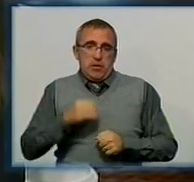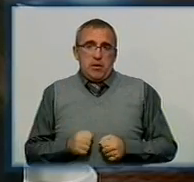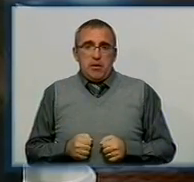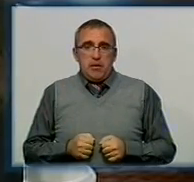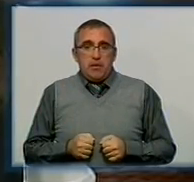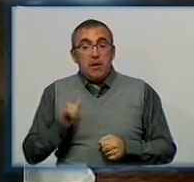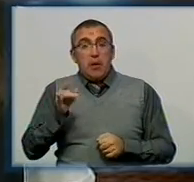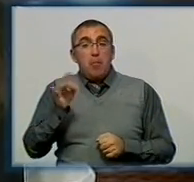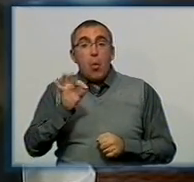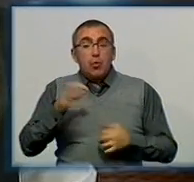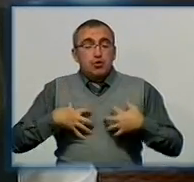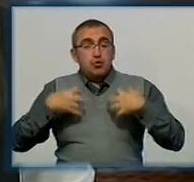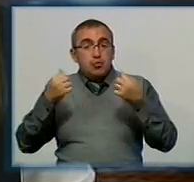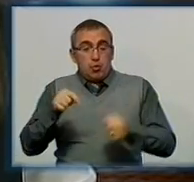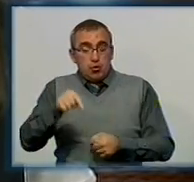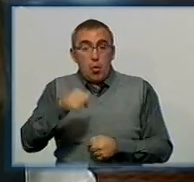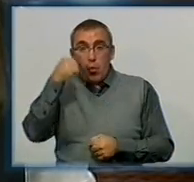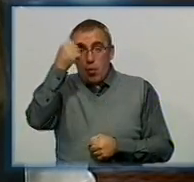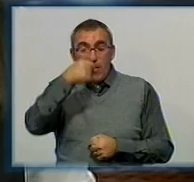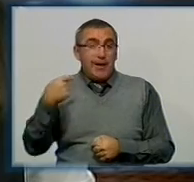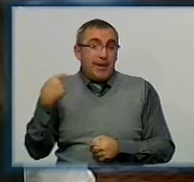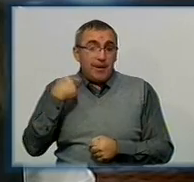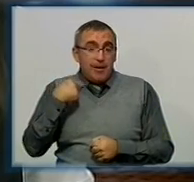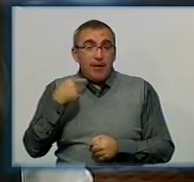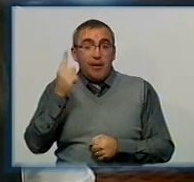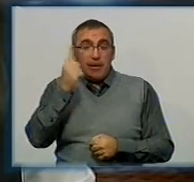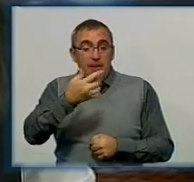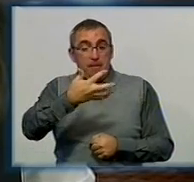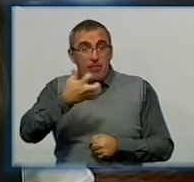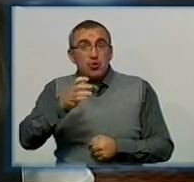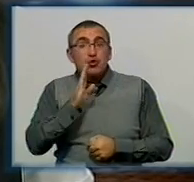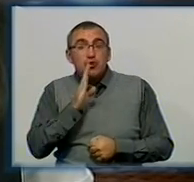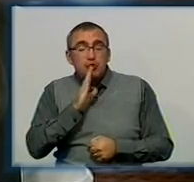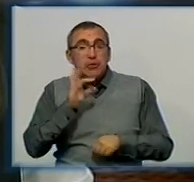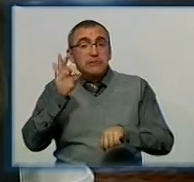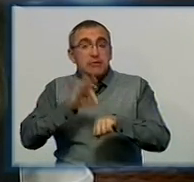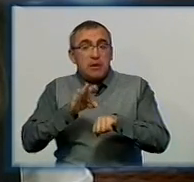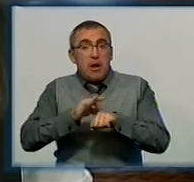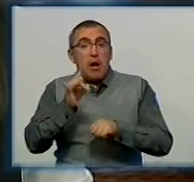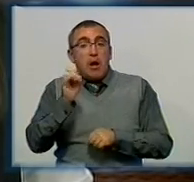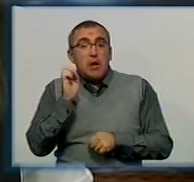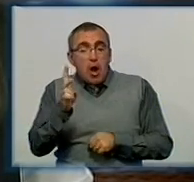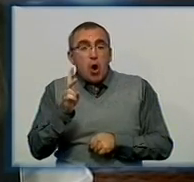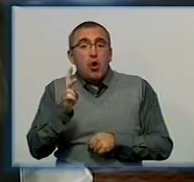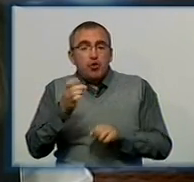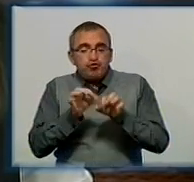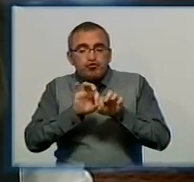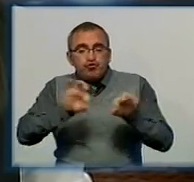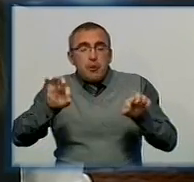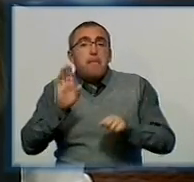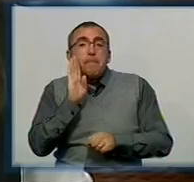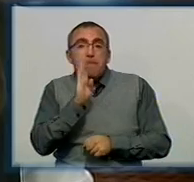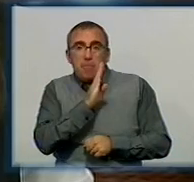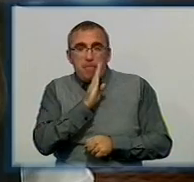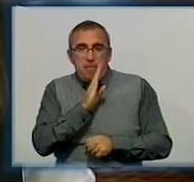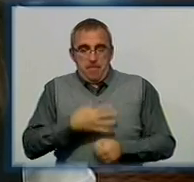І про здоров'я. Цього року на Кірвоградщині понад півтори сотні жінок захворіли на рак шийки матки. Медики б'ють на